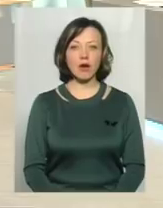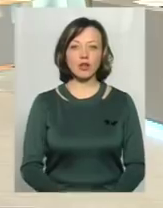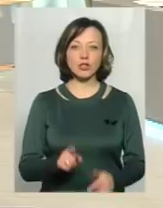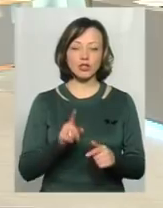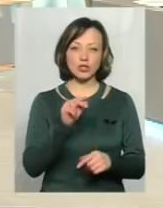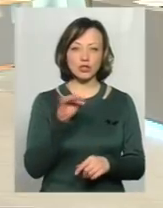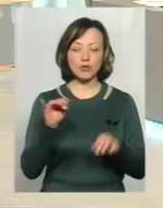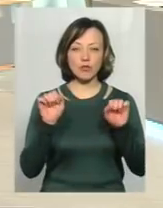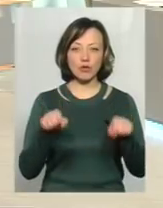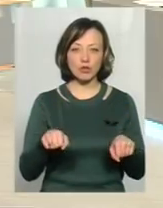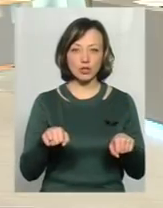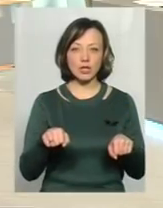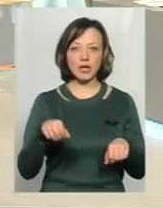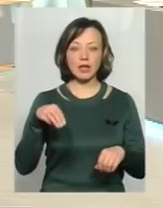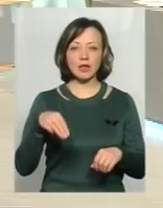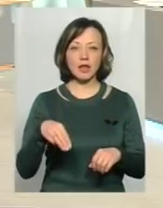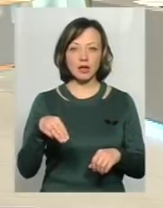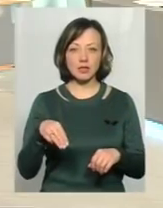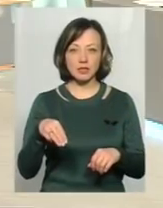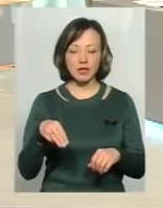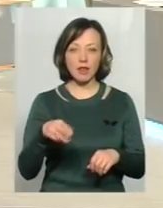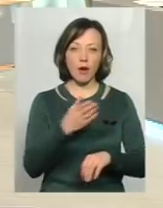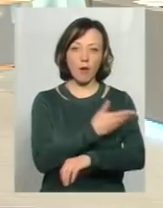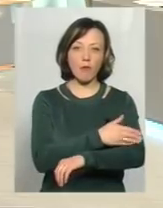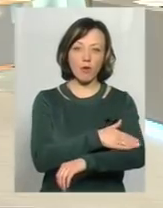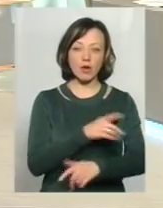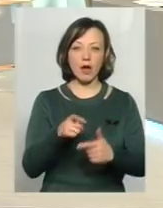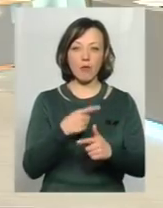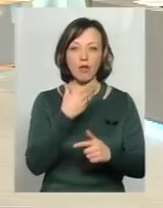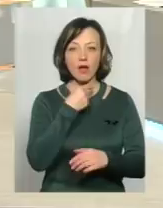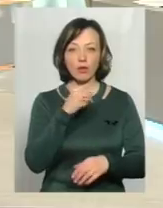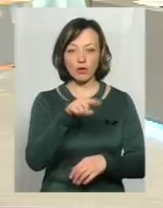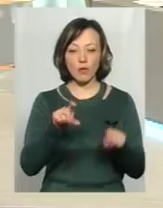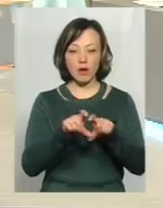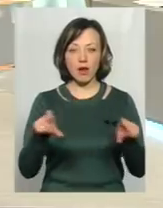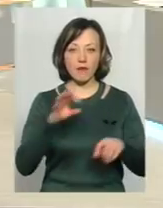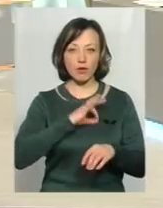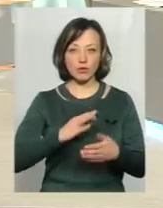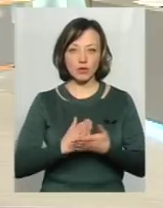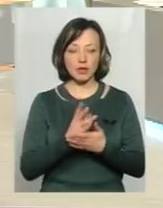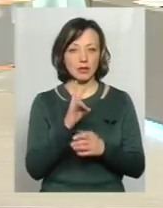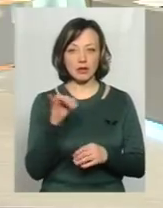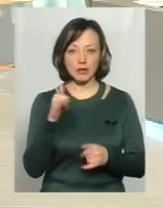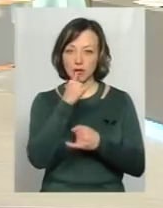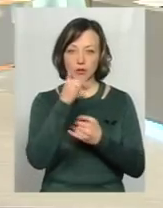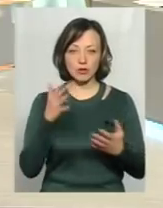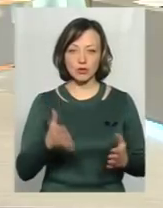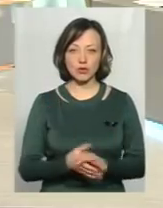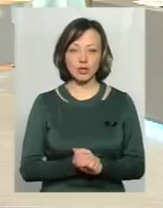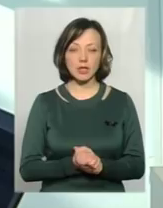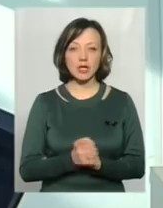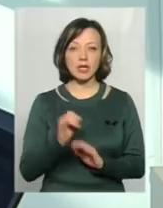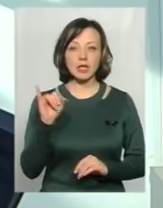використовуватися в службі? Дякую. Дякуємо вам за питання. Ні, можуть. Ні, не можуть.